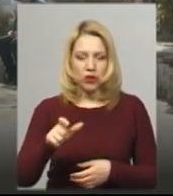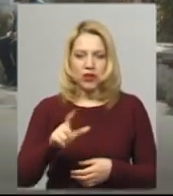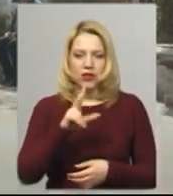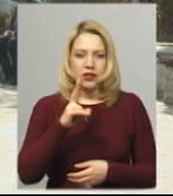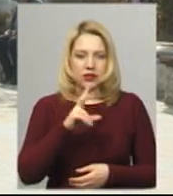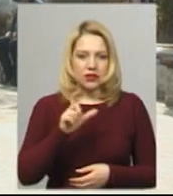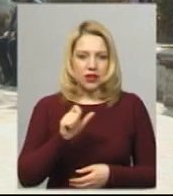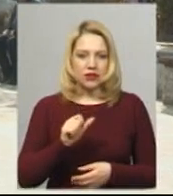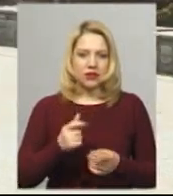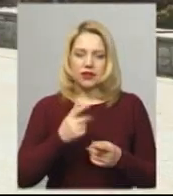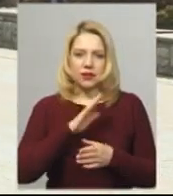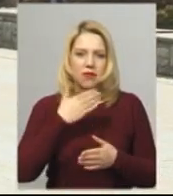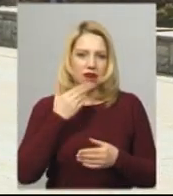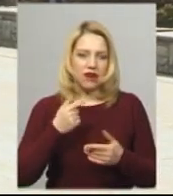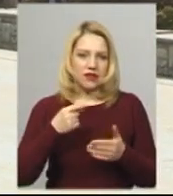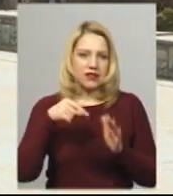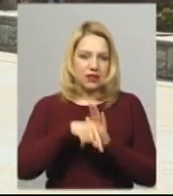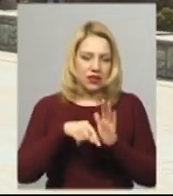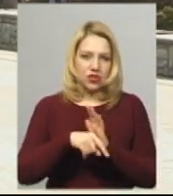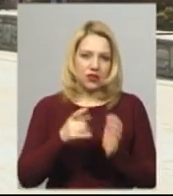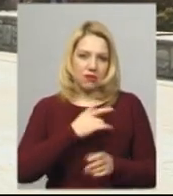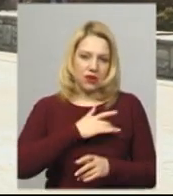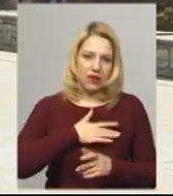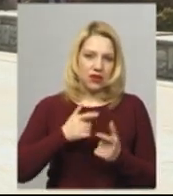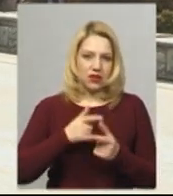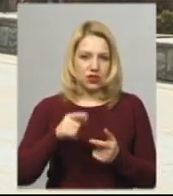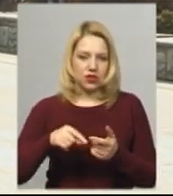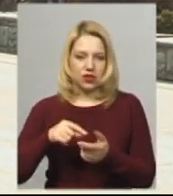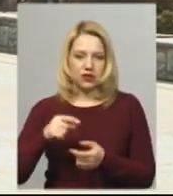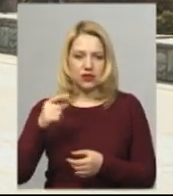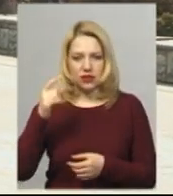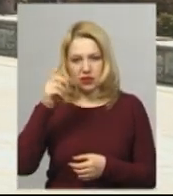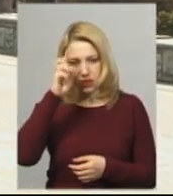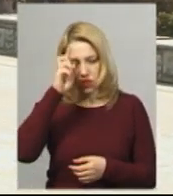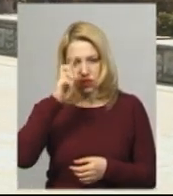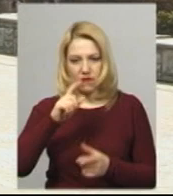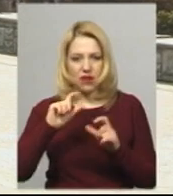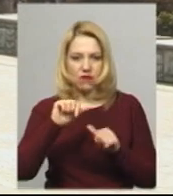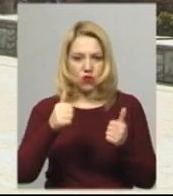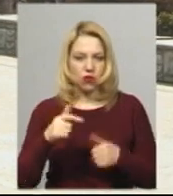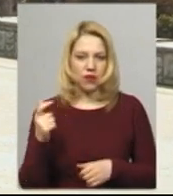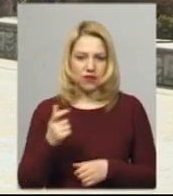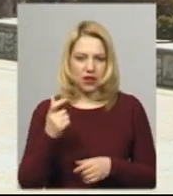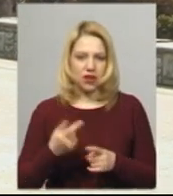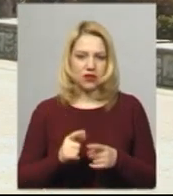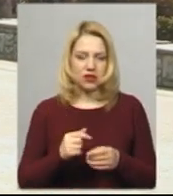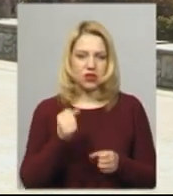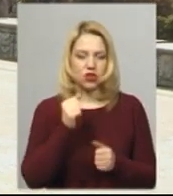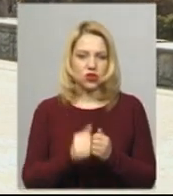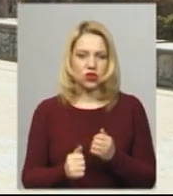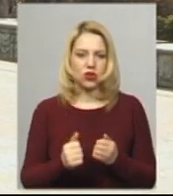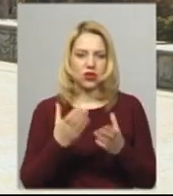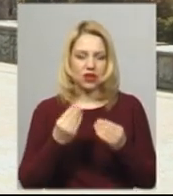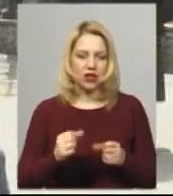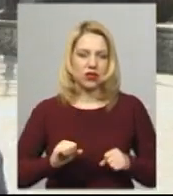компанії, незалежно від форми власності. Управляюча компанія услуговується понад 3 тисячі під'їздів, які ми намагаємося щоденно